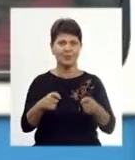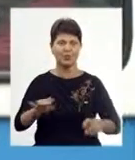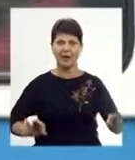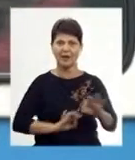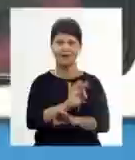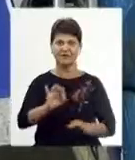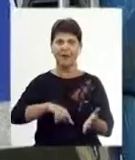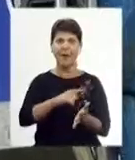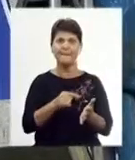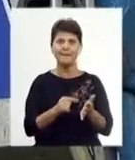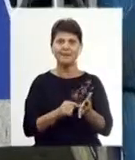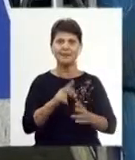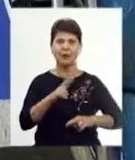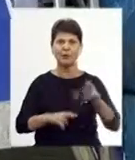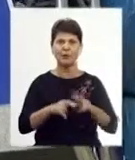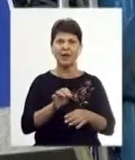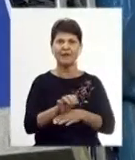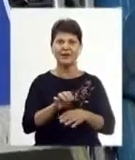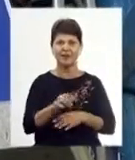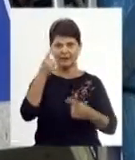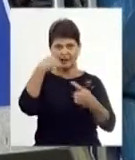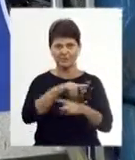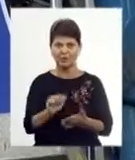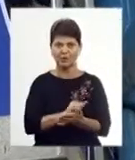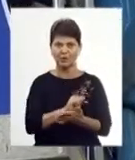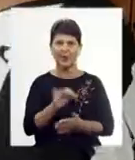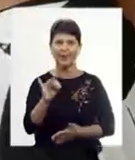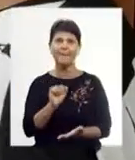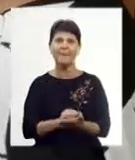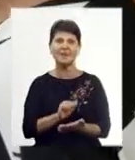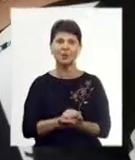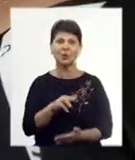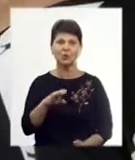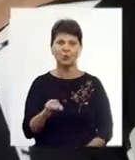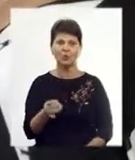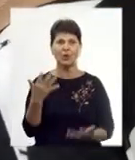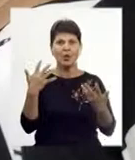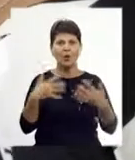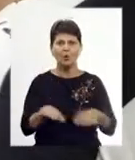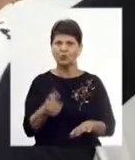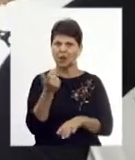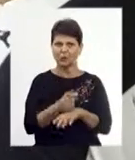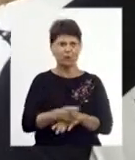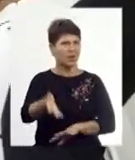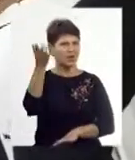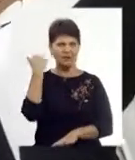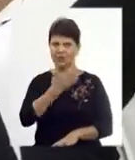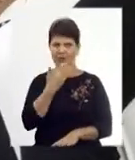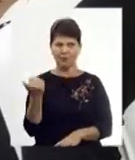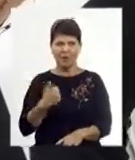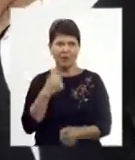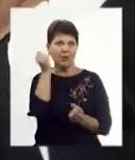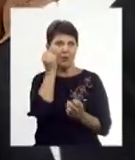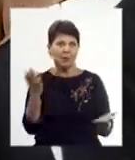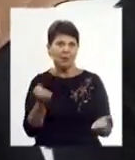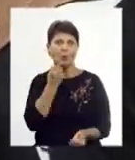та містобудування про виготовлення на неї технічної документації та паспорту. Їх вже дуже давно тут немає, бачите, ми навіть не пам